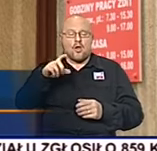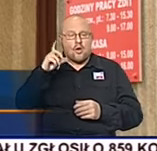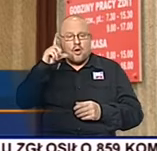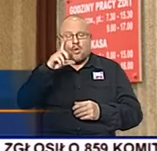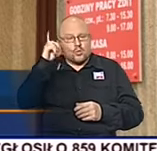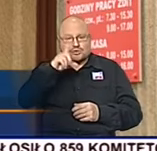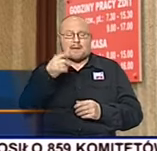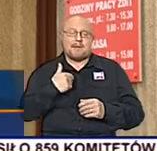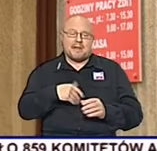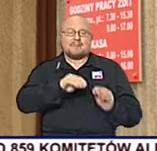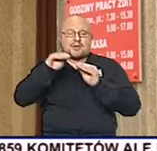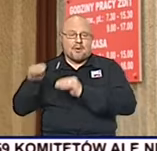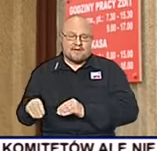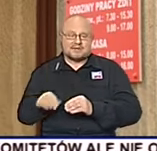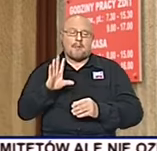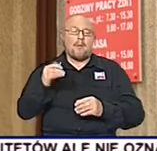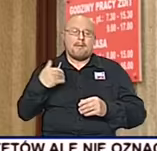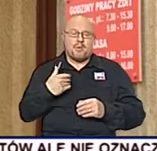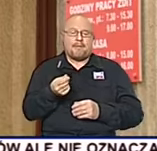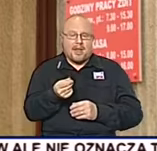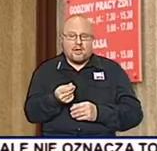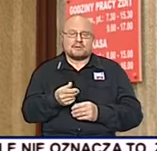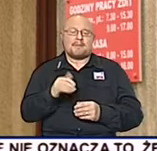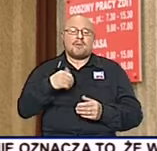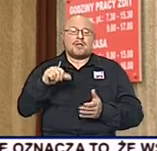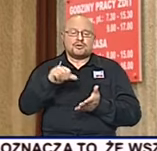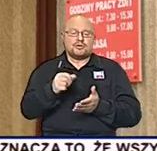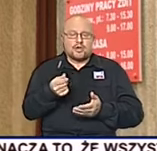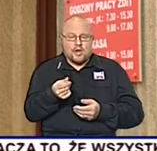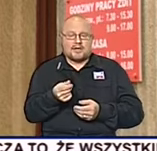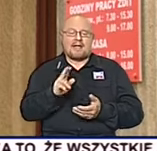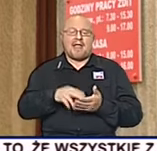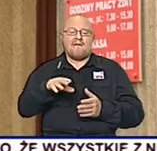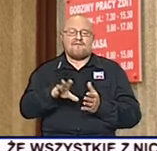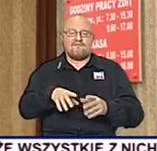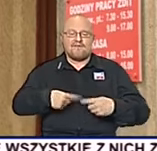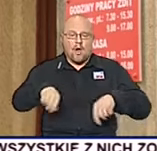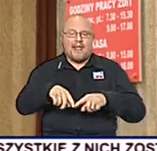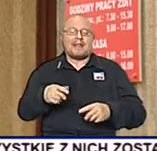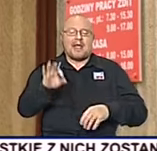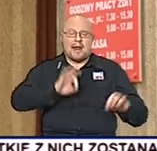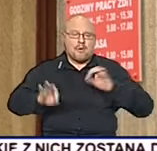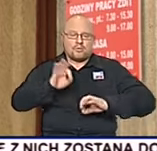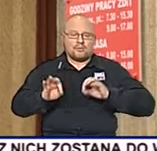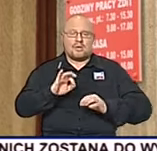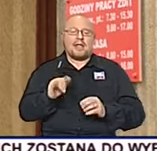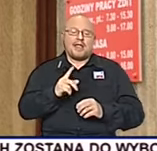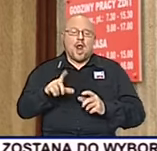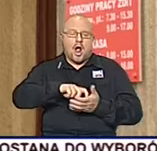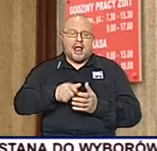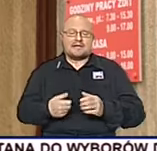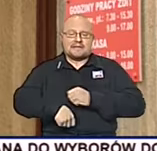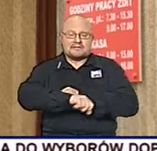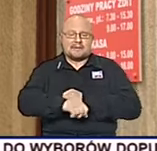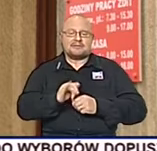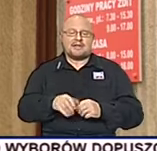tych pieniędzy, które były wtedy zabezpieczone, były również środki na wykonanie remontu lokali zastępczych dla tych mieszkańców